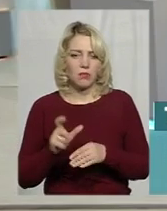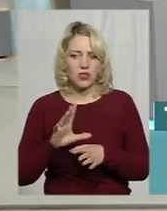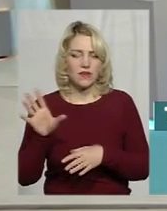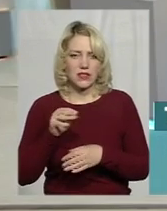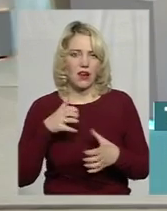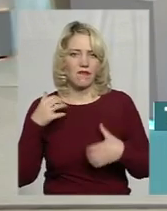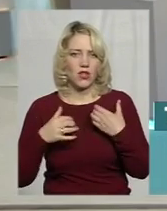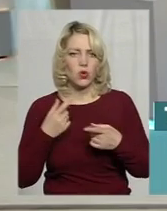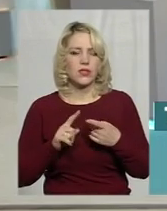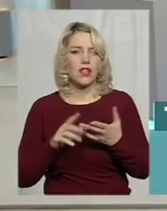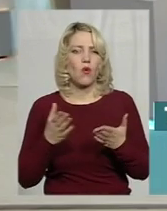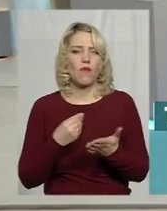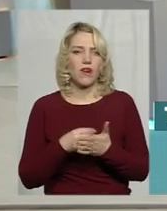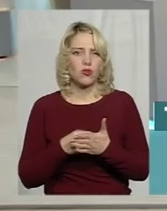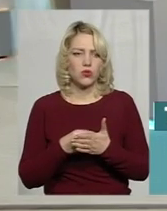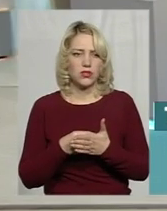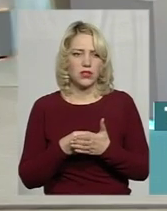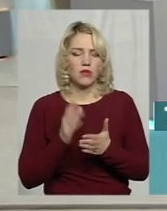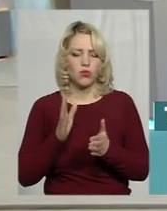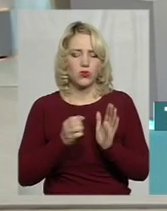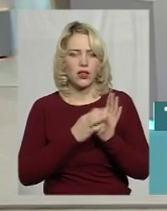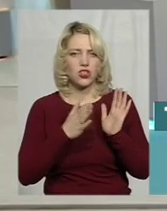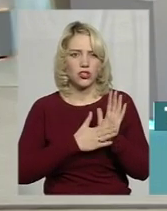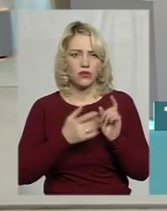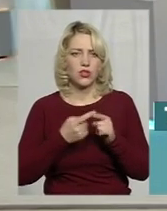хвилює, це з якої вартості нам будуть нащитувати цього,